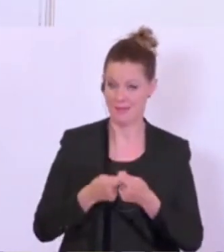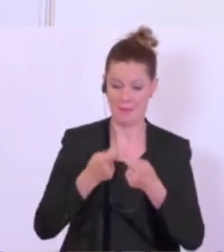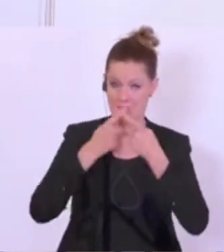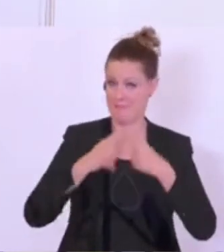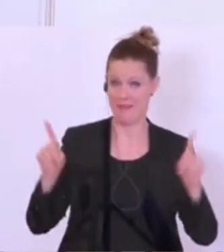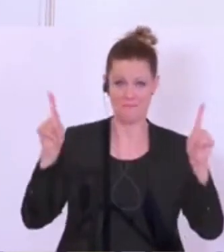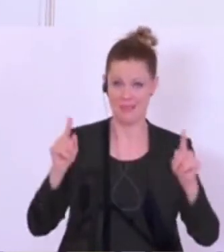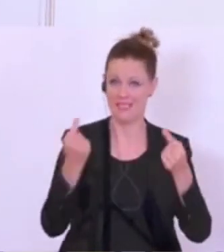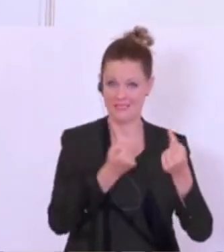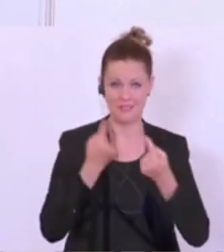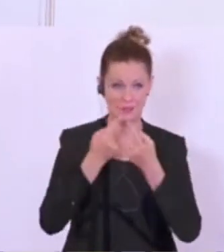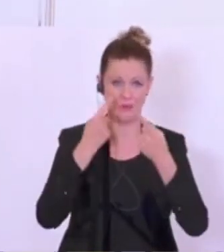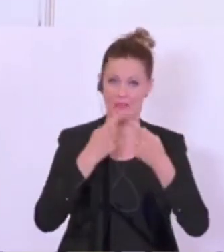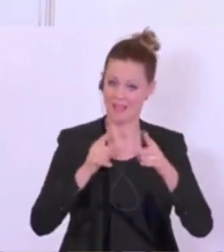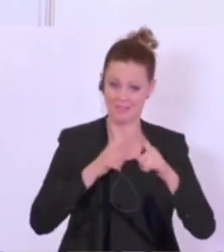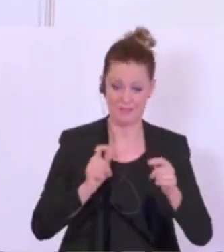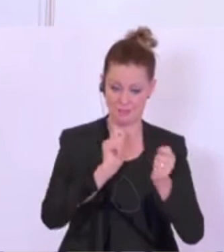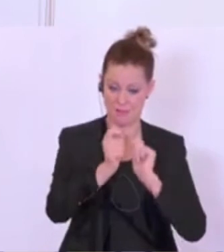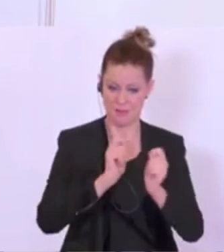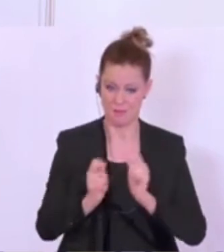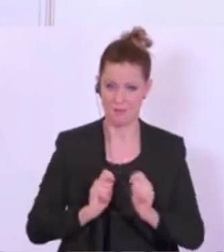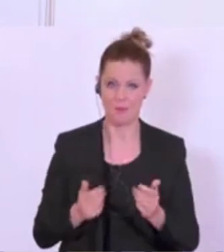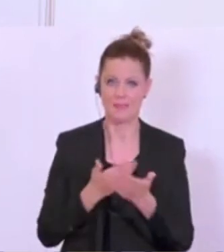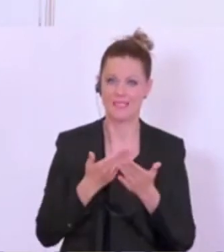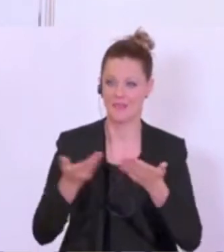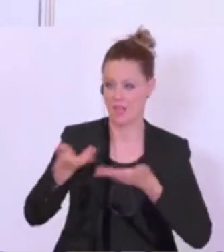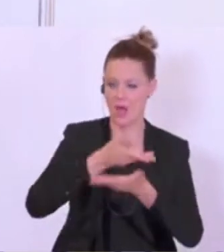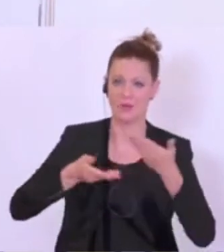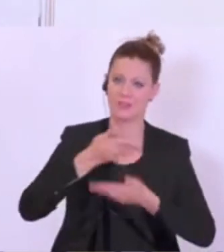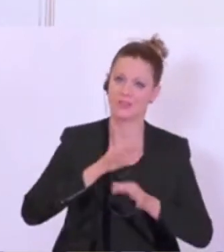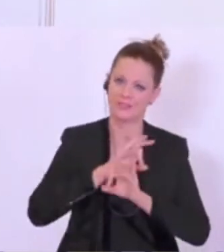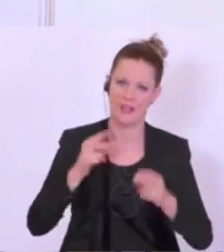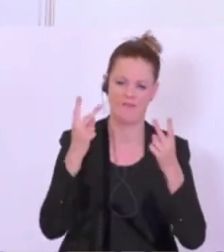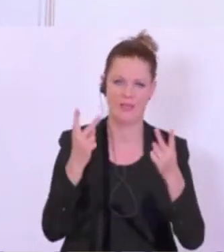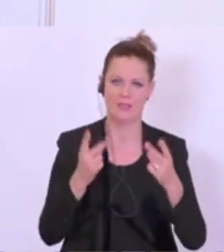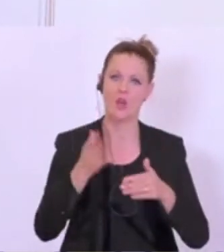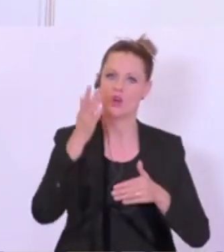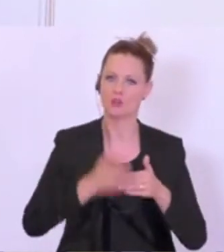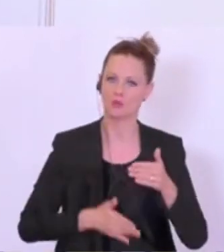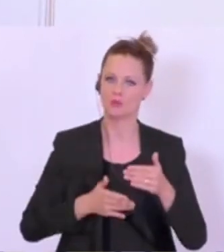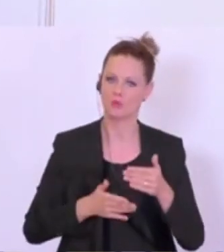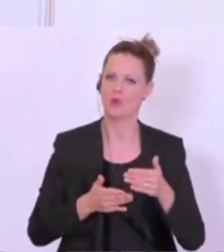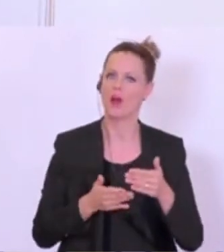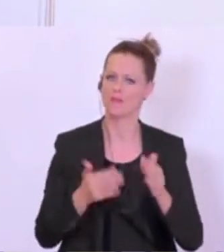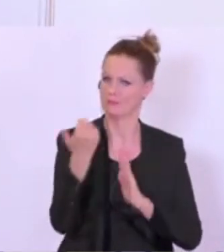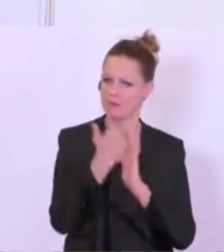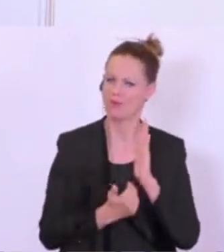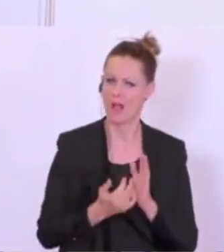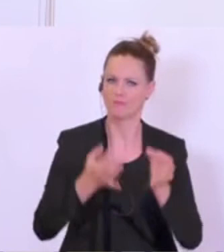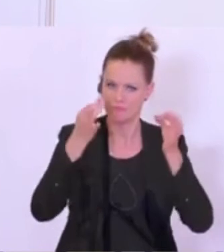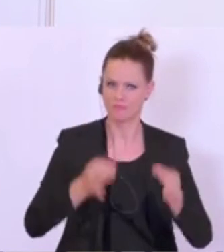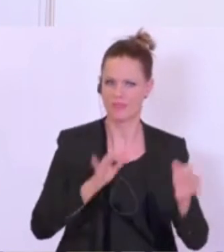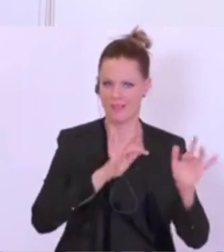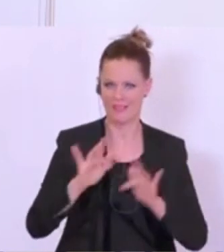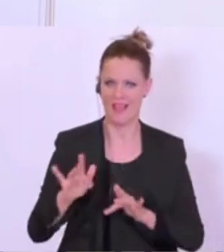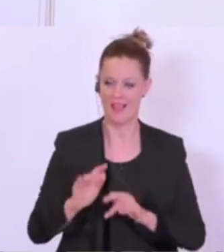Die Lage verändert sich immer wieder, und deswegen ist dieser Austausch so wichtig. Und am Schluss wird irgendein Konjunkturprogramm stehen müssen, das